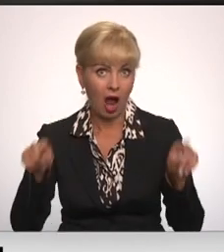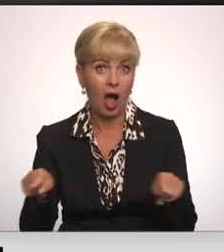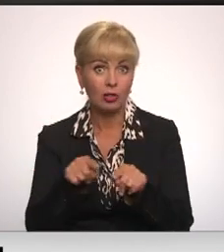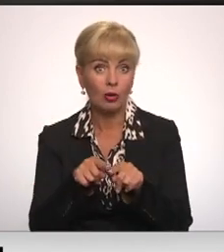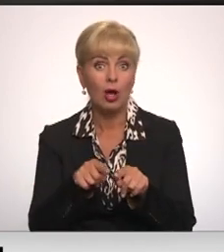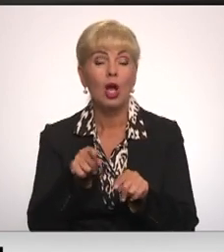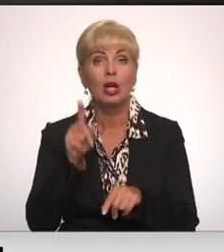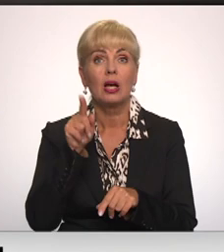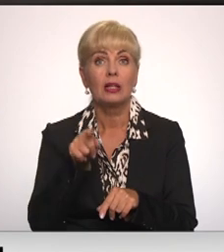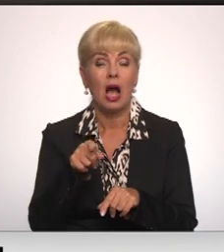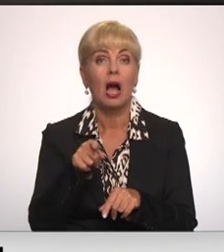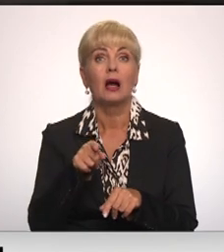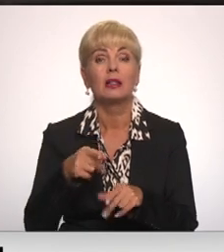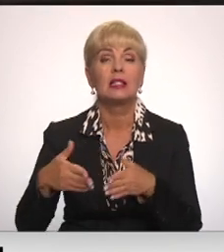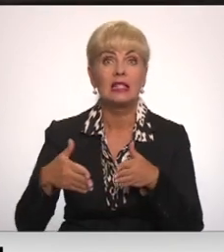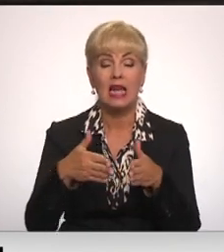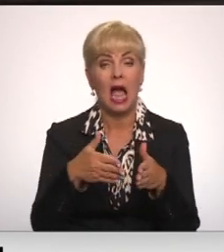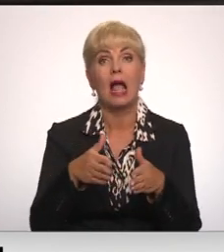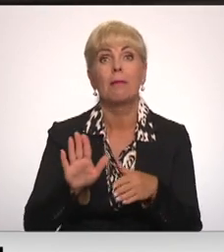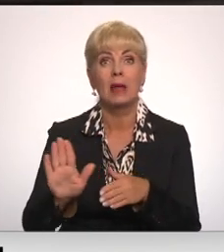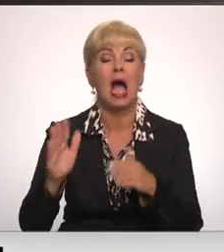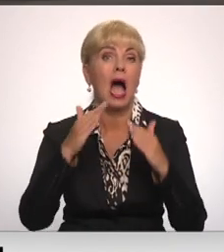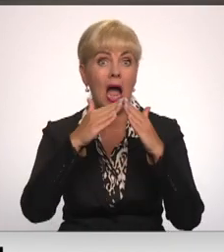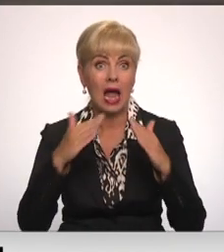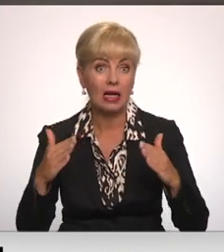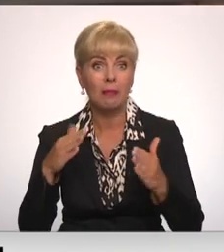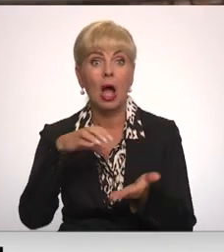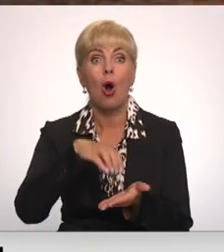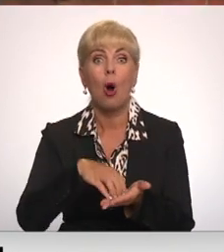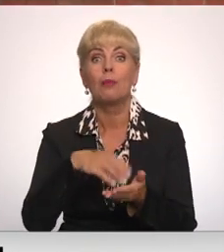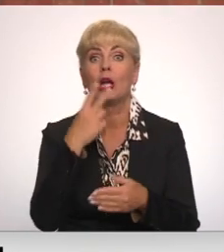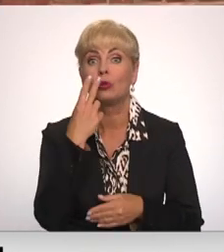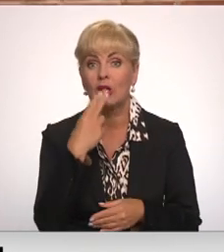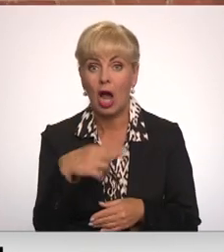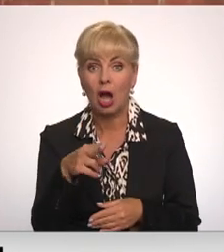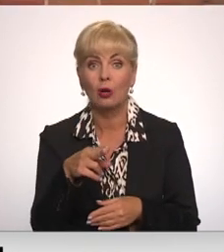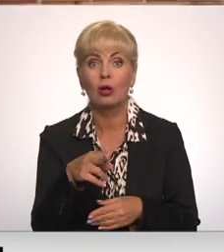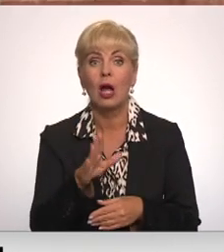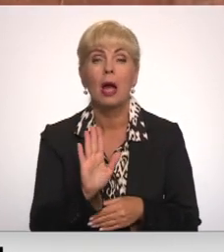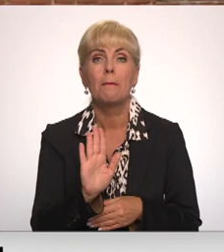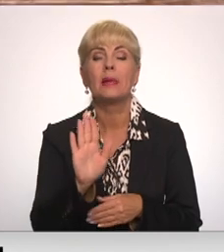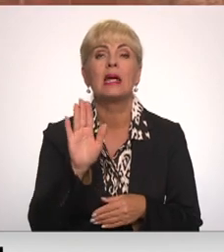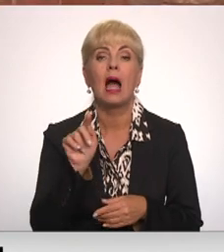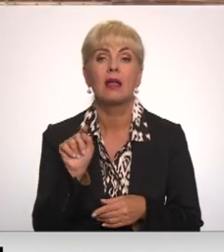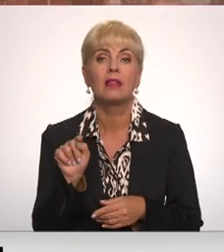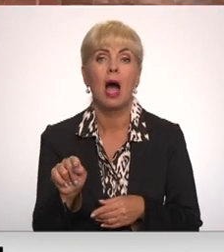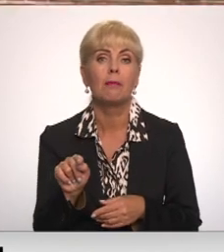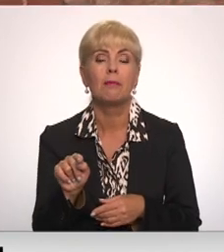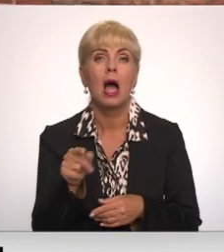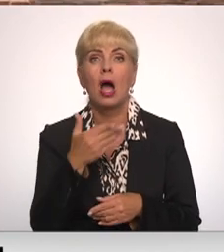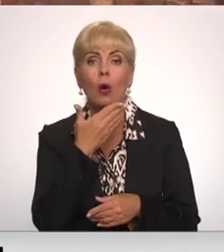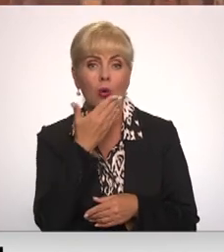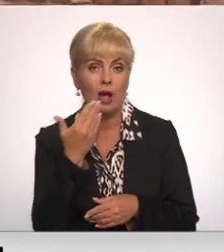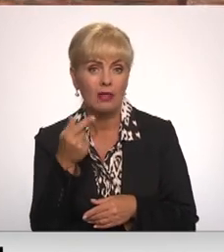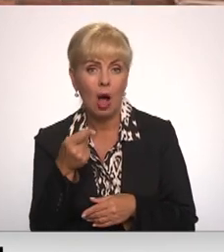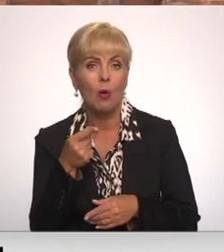izviedza šo ceļu gan pie tām mākām, kurās šie objekti ir ieraugami, gan pie tām, kurām tie arī nav.